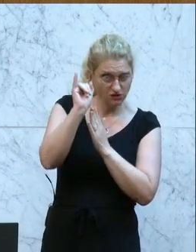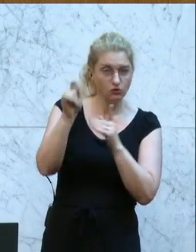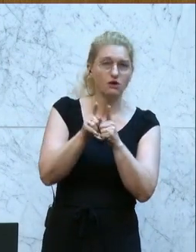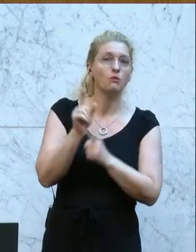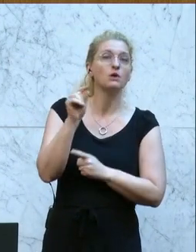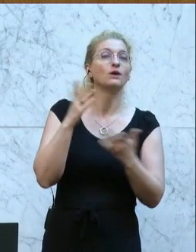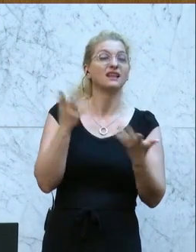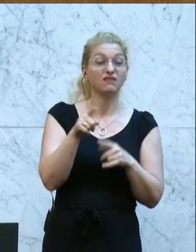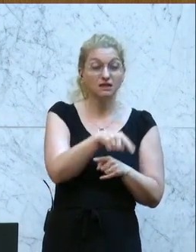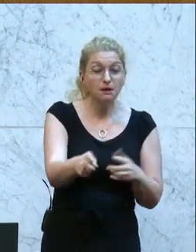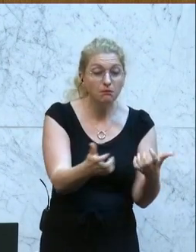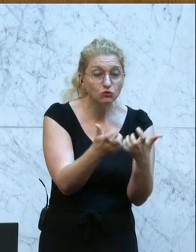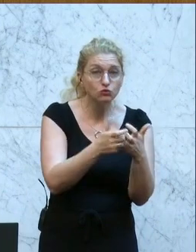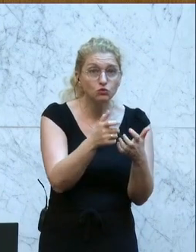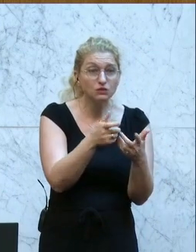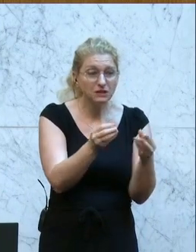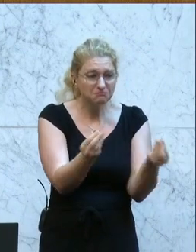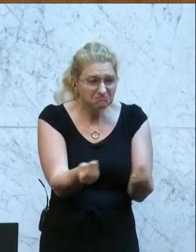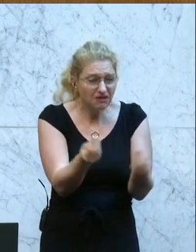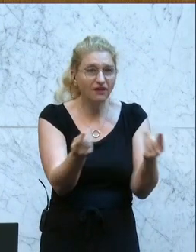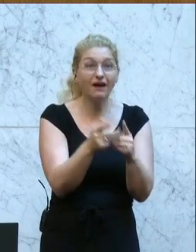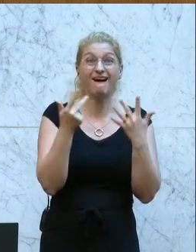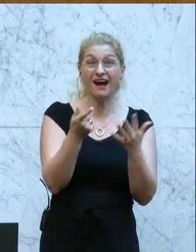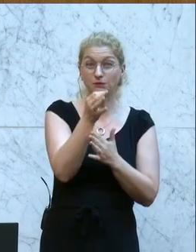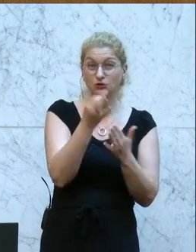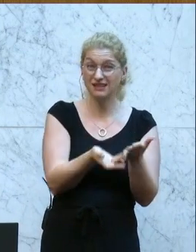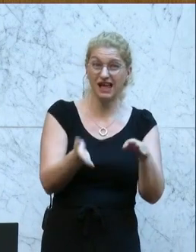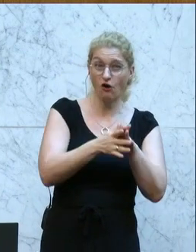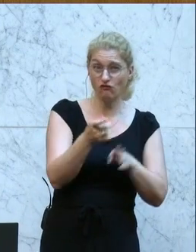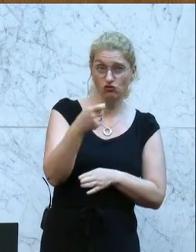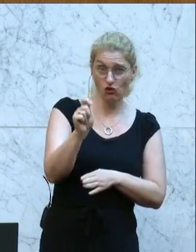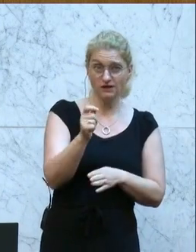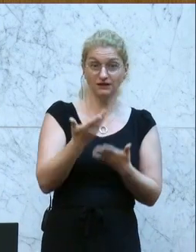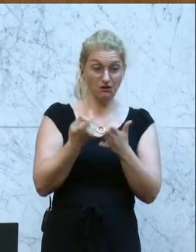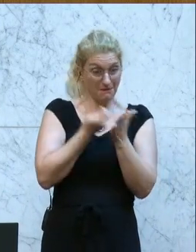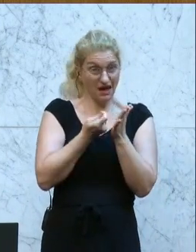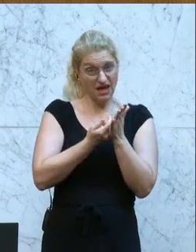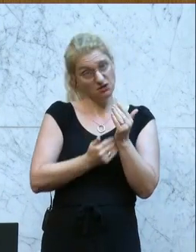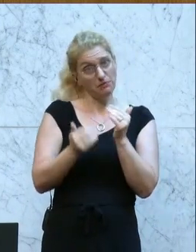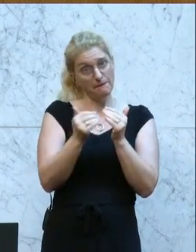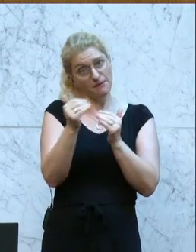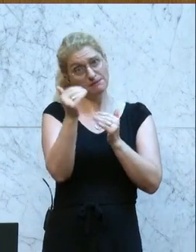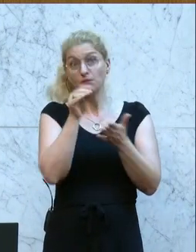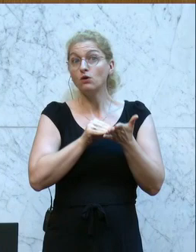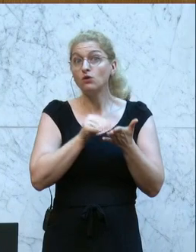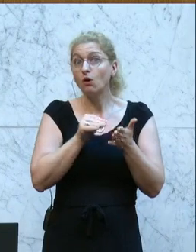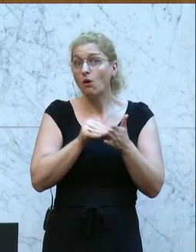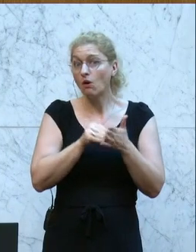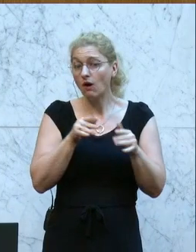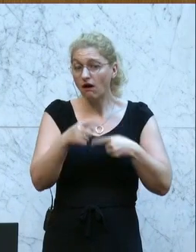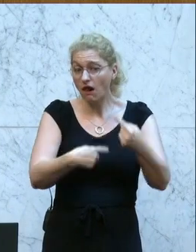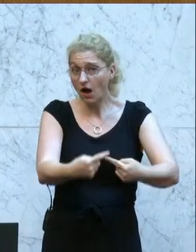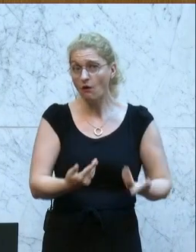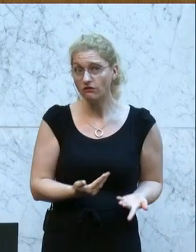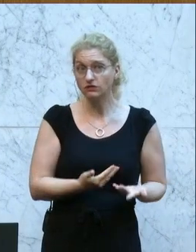noch, dass die Produkte weiterhin um 8% teurer werden. Also wir haben weiterhin einen Preisanstieg, den wir verzeichnen. Und die